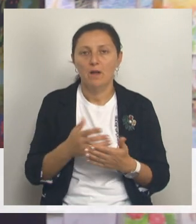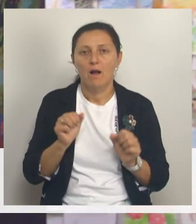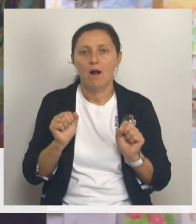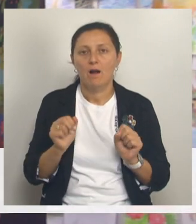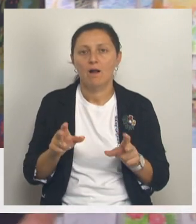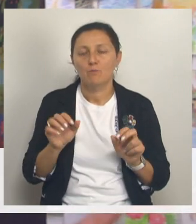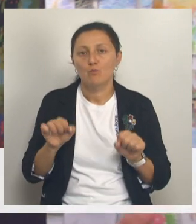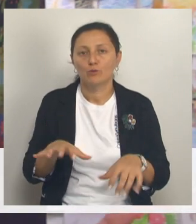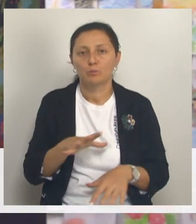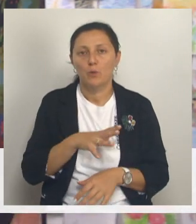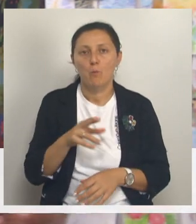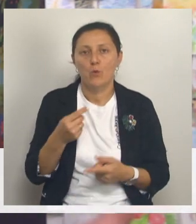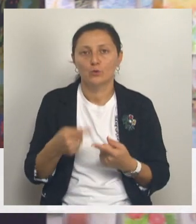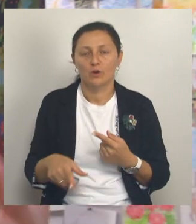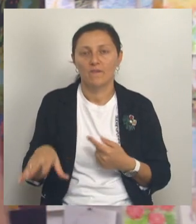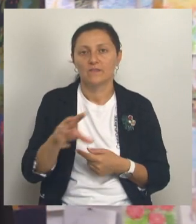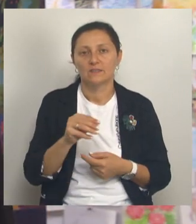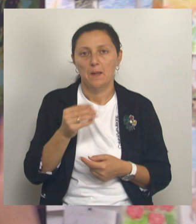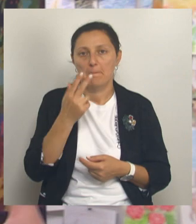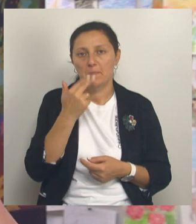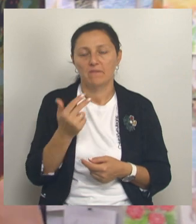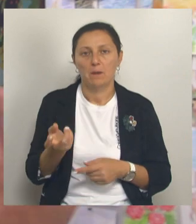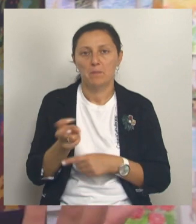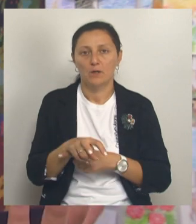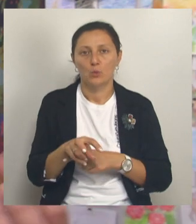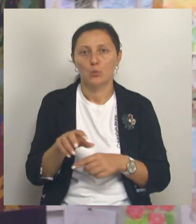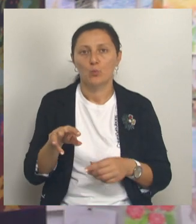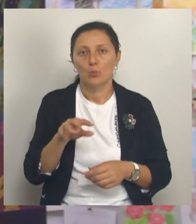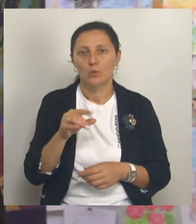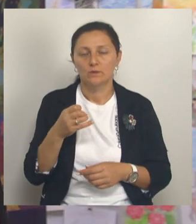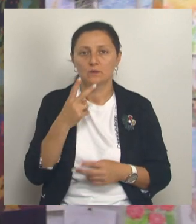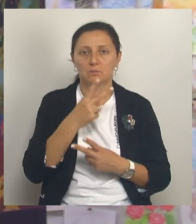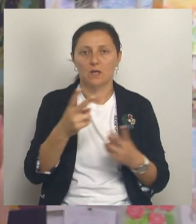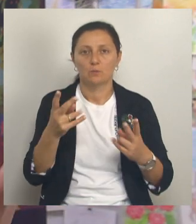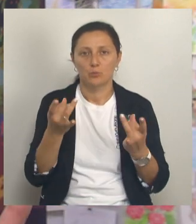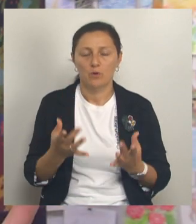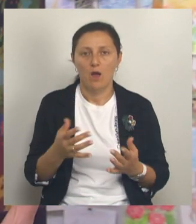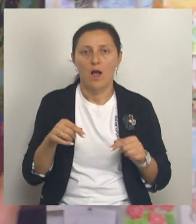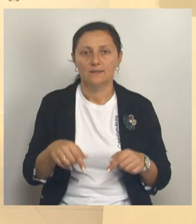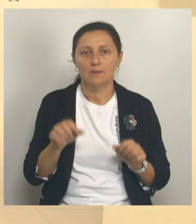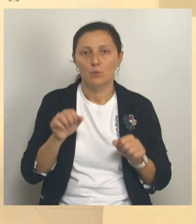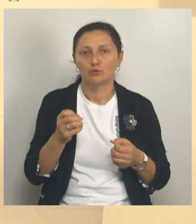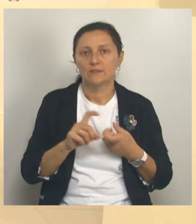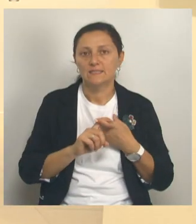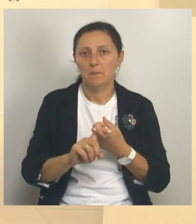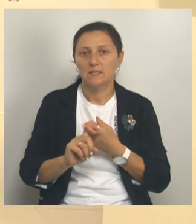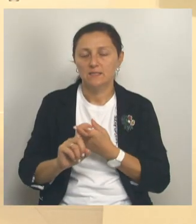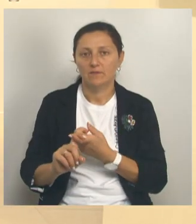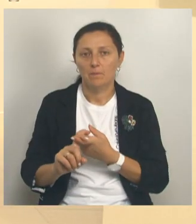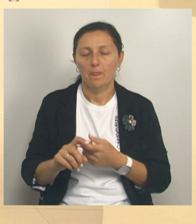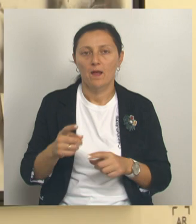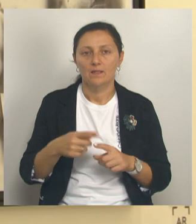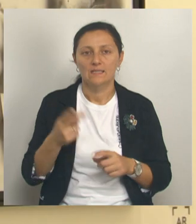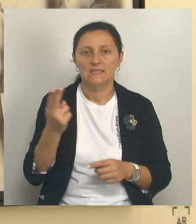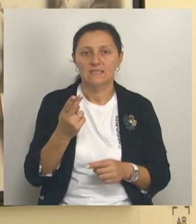быть, по-другому. Потому что мы все привыкли просто приходить в музей или на выставки смотреть искусство. А здесь мы еще можем с ним взаимодействовать. Заряд цвета